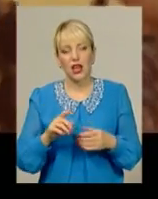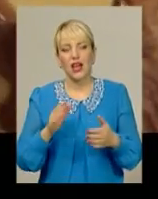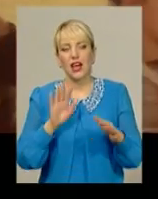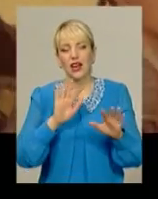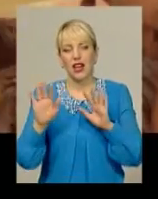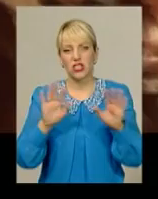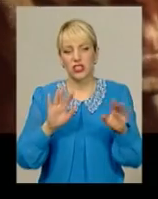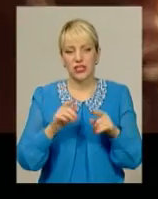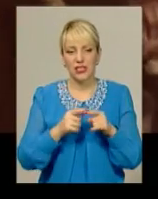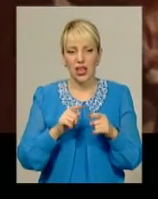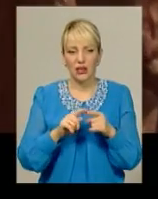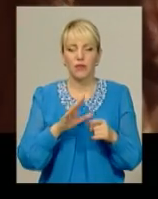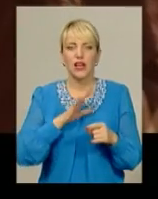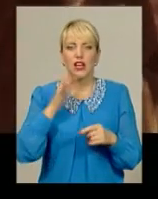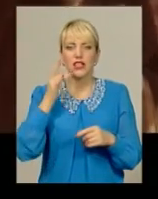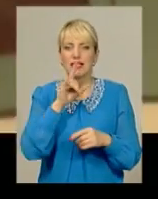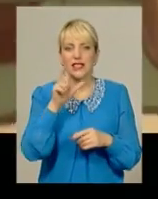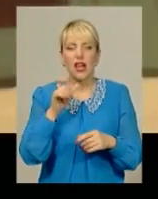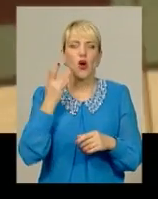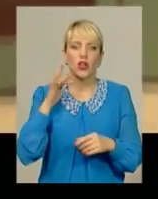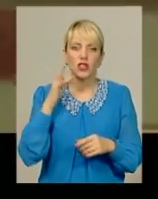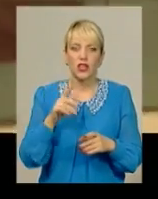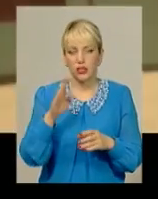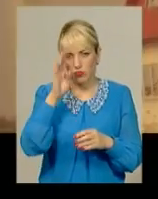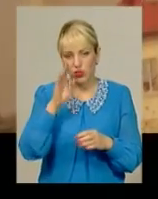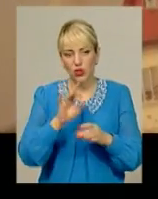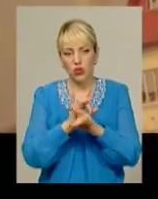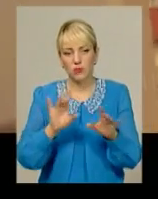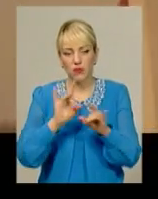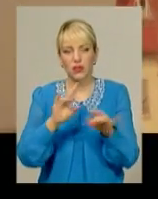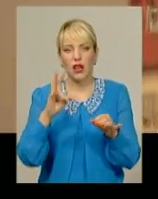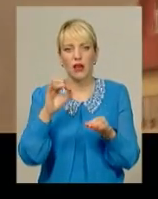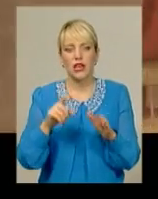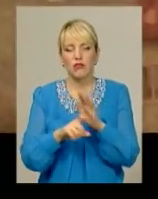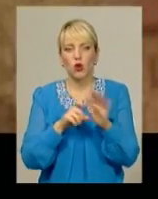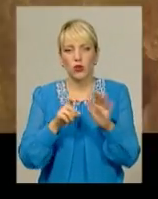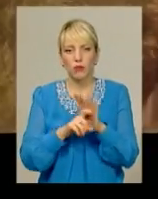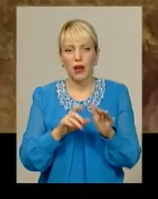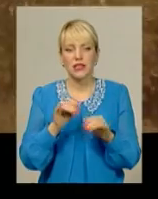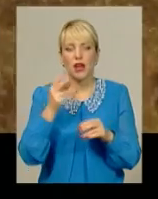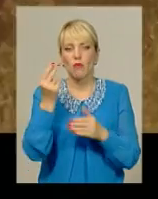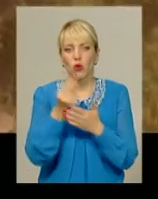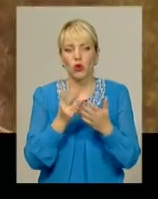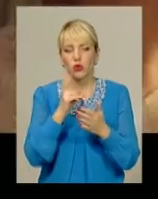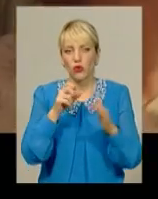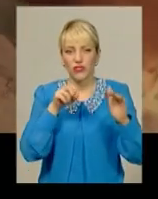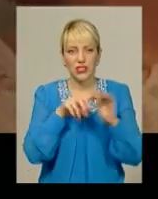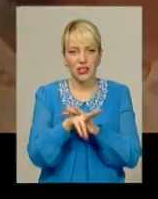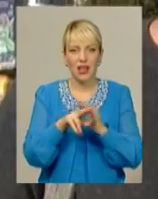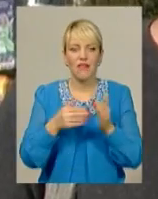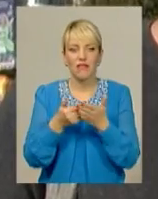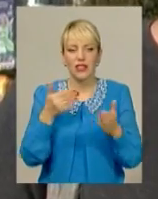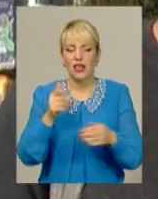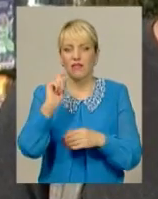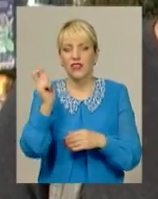-Анджелеса Вовкою Соловєм. Півгодинна стрічка розповість про жителя Донбасу художника Гену, який, тікаючи від війни, наступає на міну.